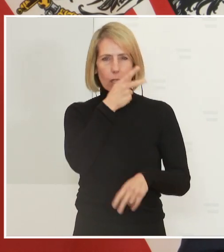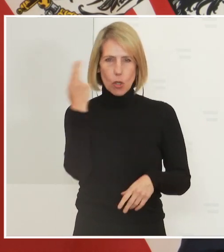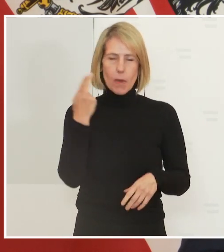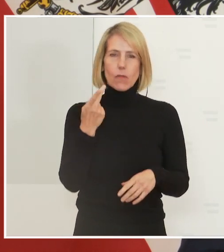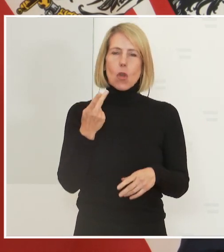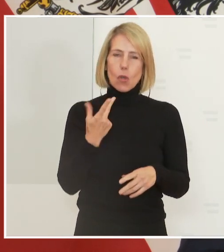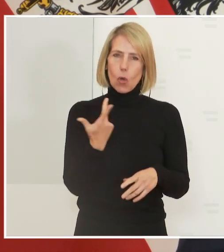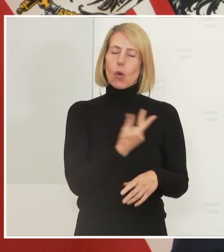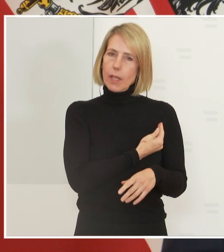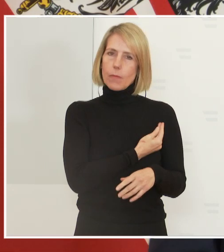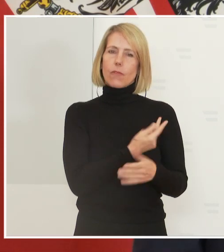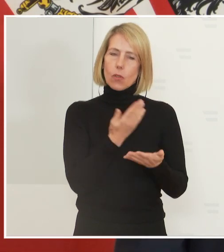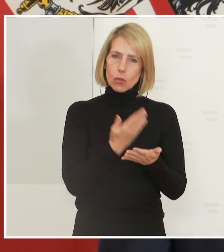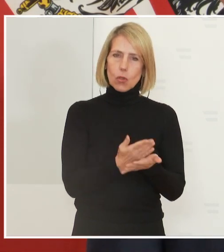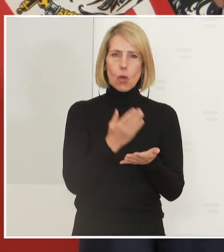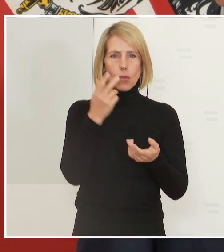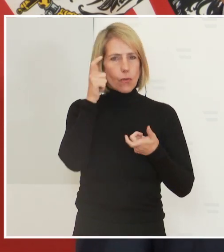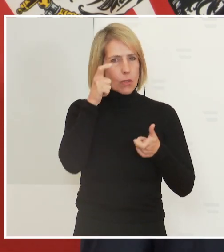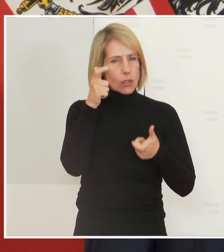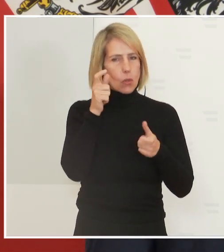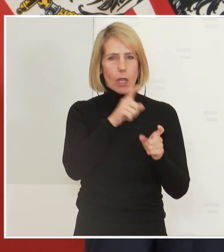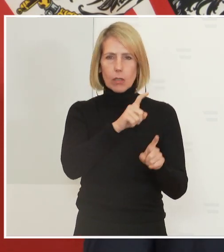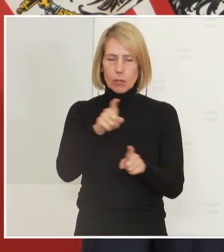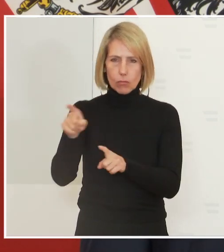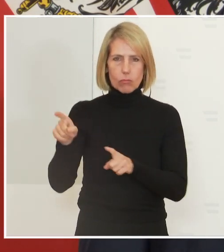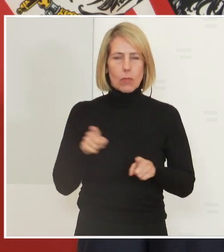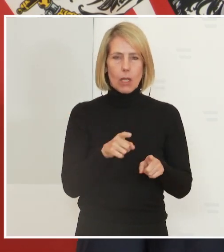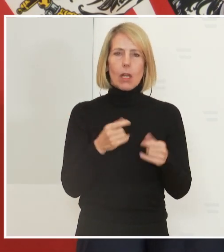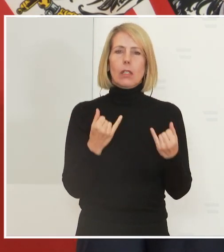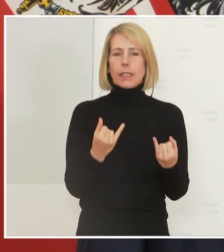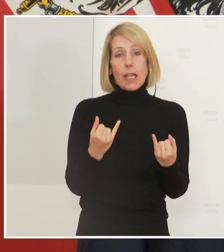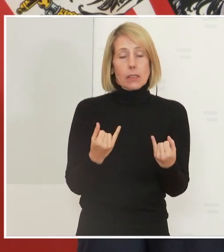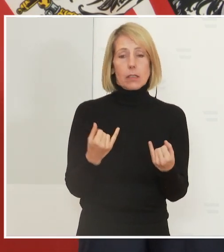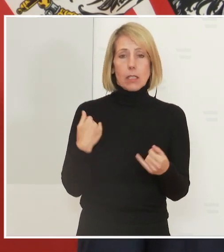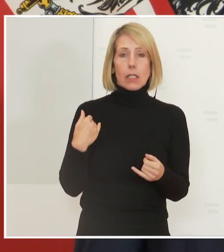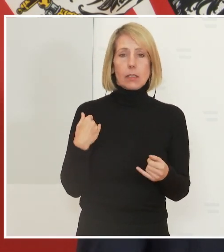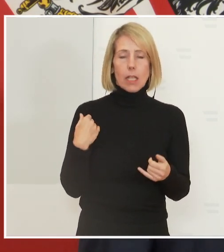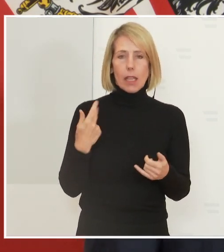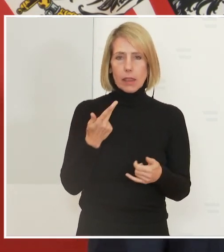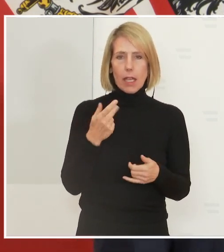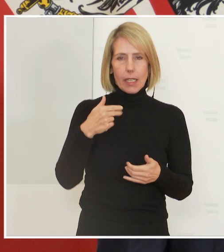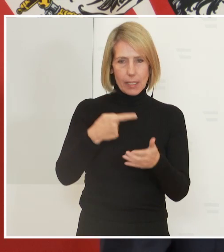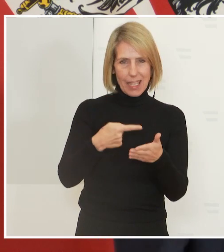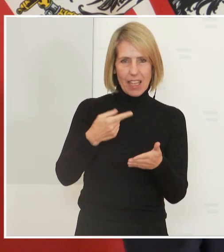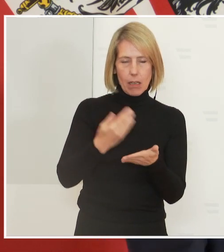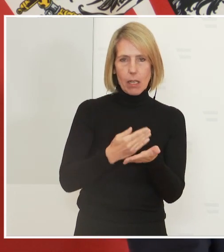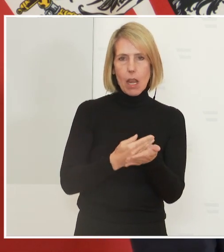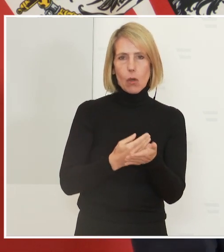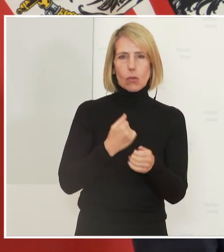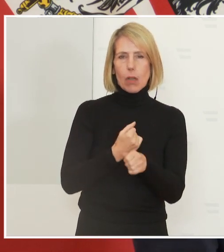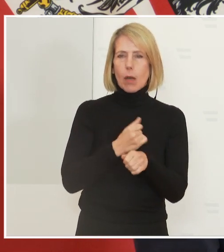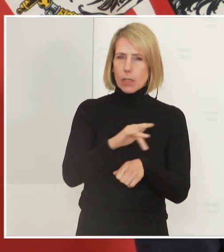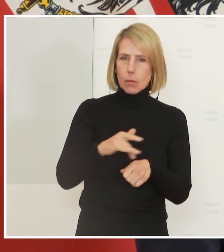Impfung bisher versorgen können. Wir haben, seitdem wir die 3G-Regelung am Arbeitsplatz angekündigt haben,